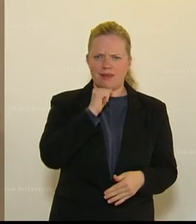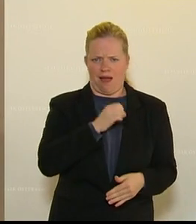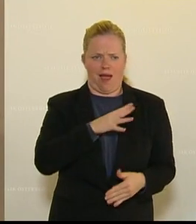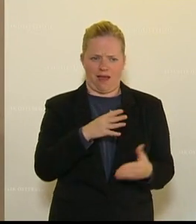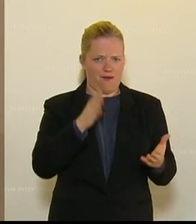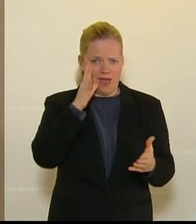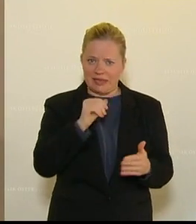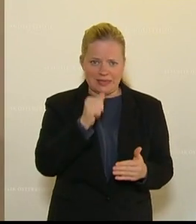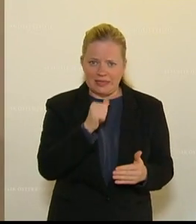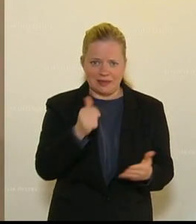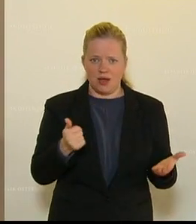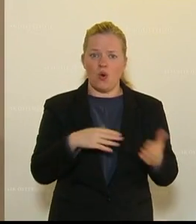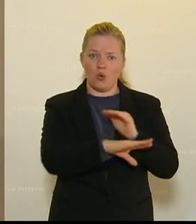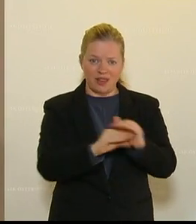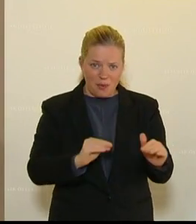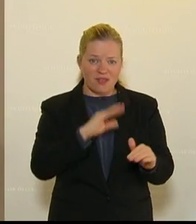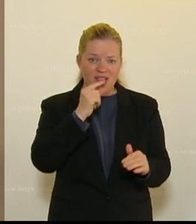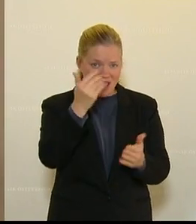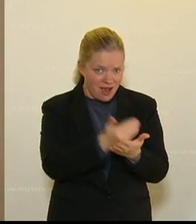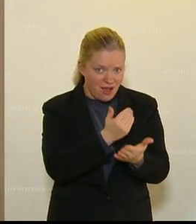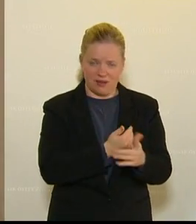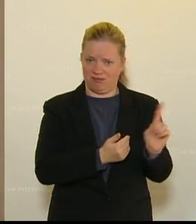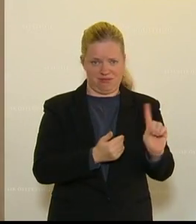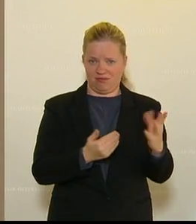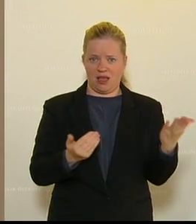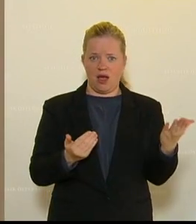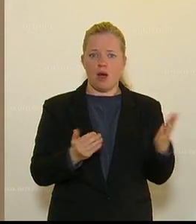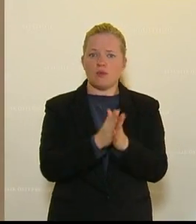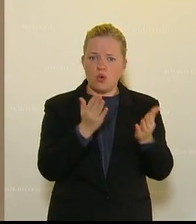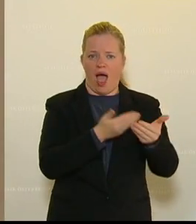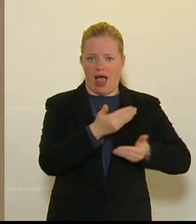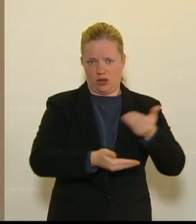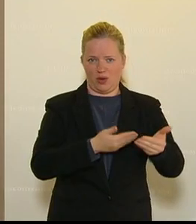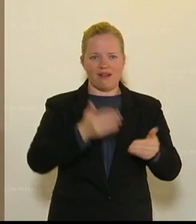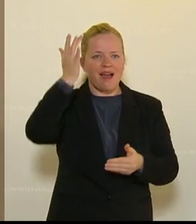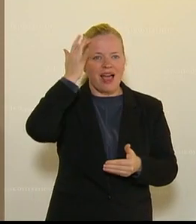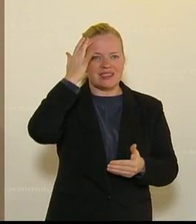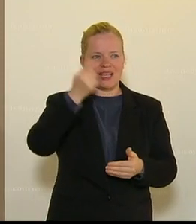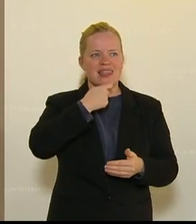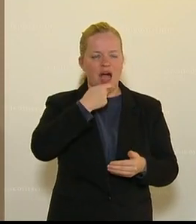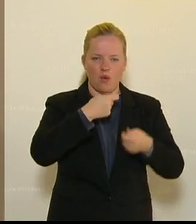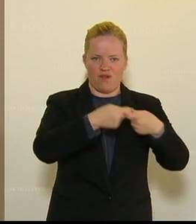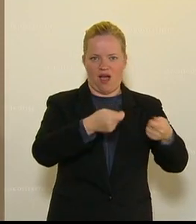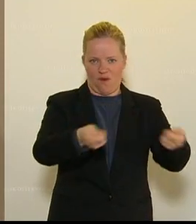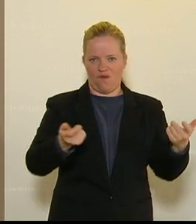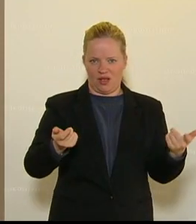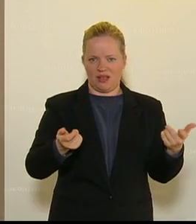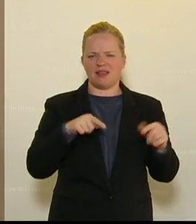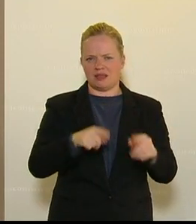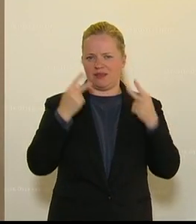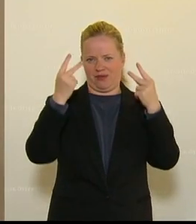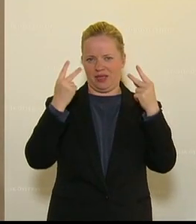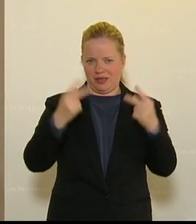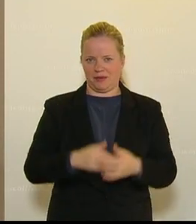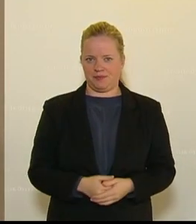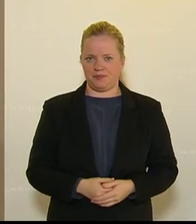sind keine Unternehmen, die wahnsinnige Profite machen. Das sind aber, ja, geistige Nahrung verkaufen Sie. Und es ist so wesentlich.